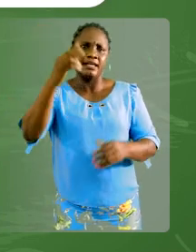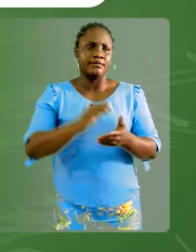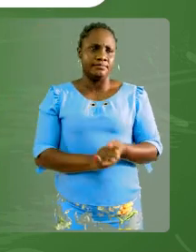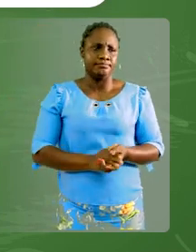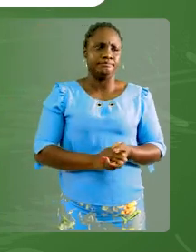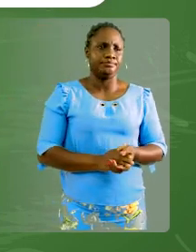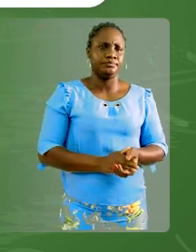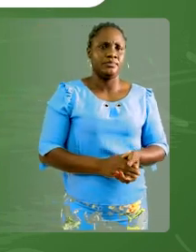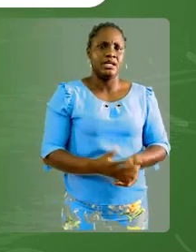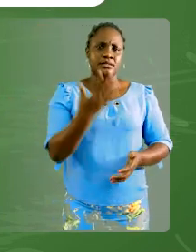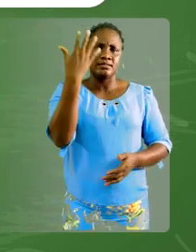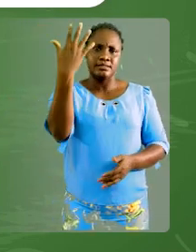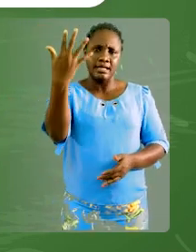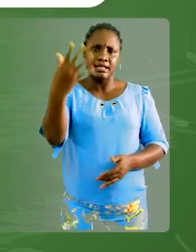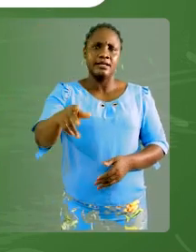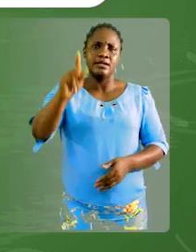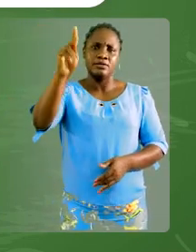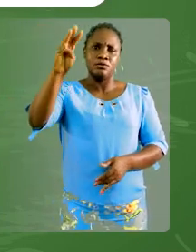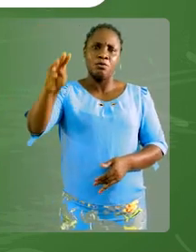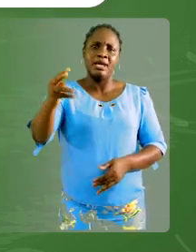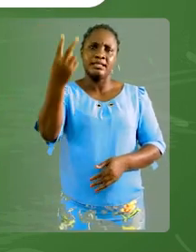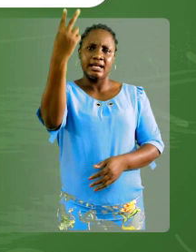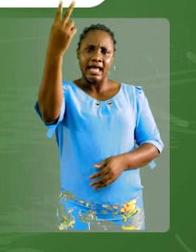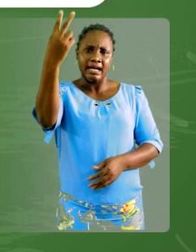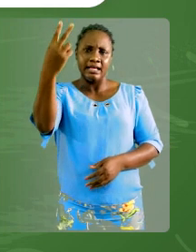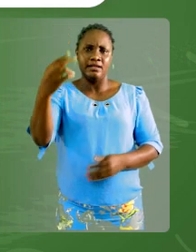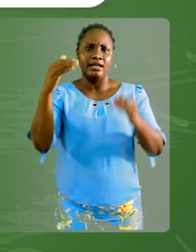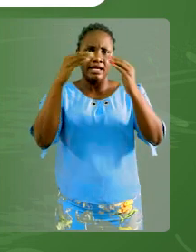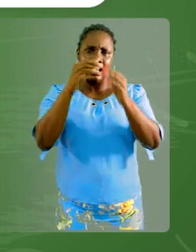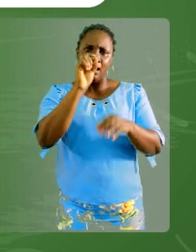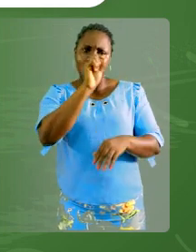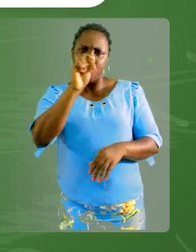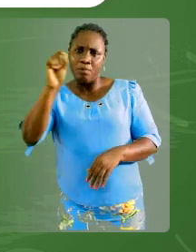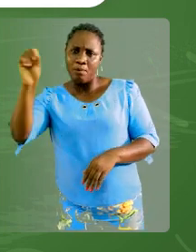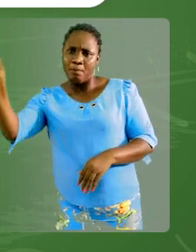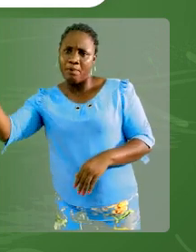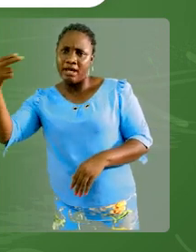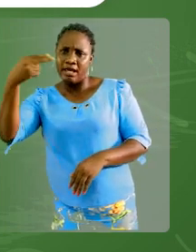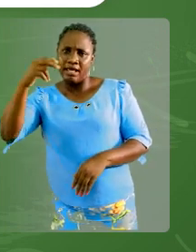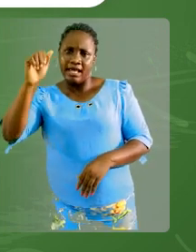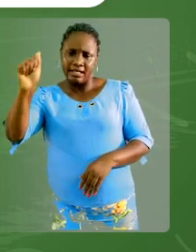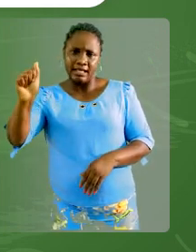quierent grand